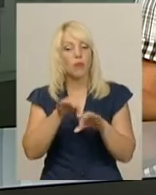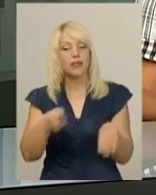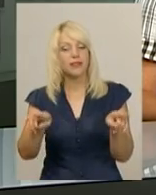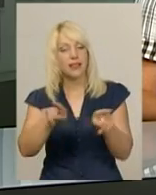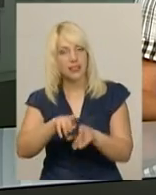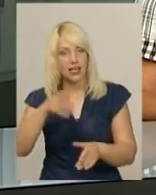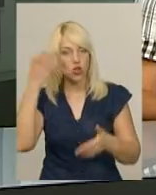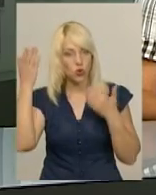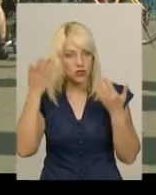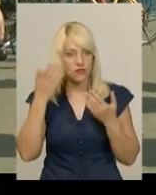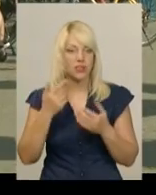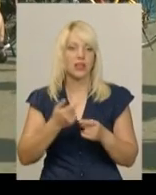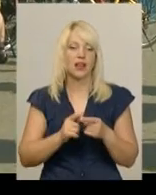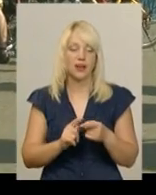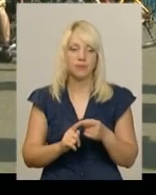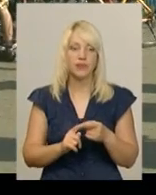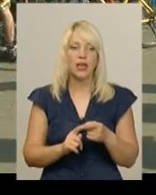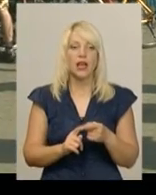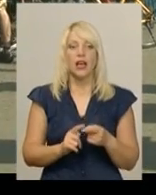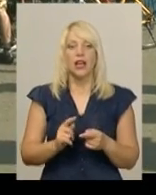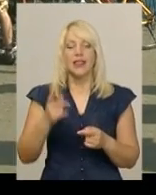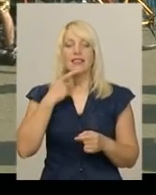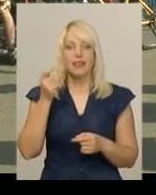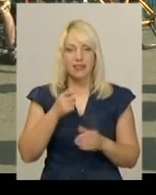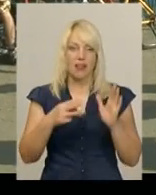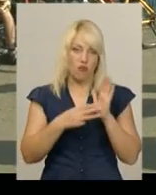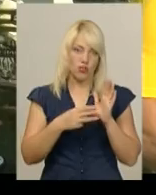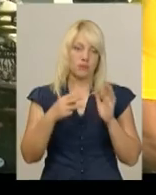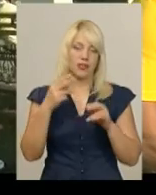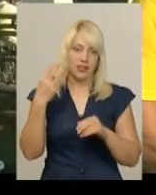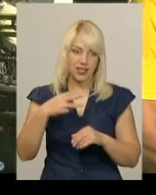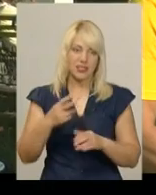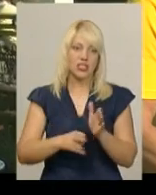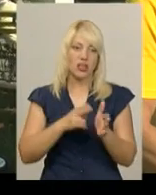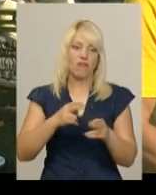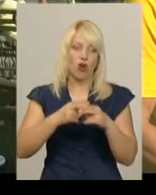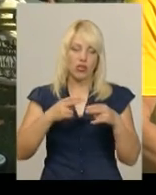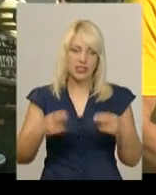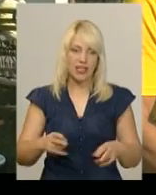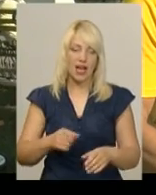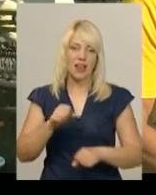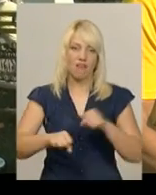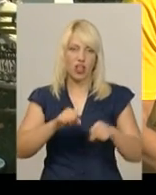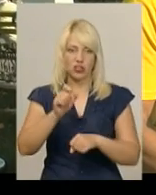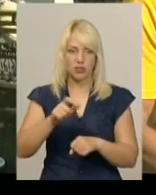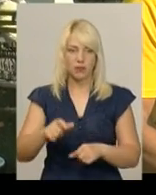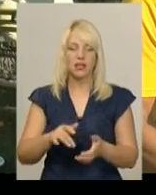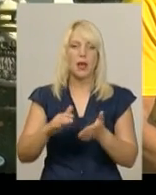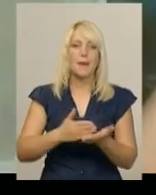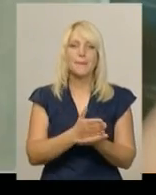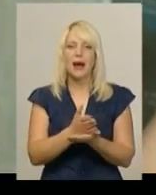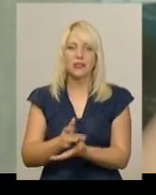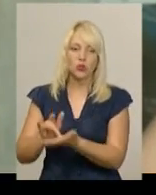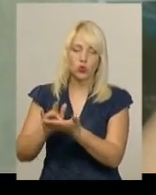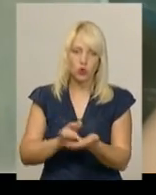Ірина Оріон. Неділя 8.30. На залізничному вокзалі збираються велосипедисти. Звідси стартує мандрівка Південним Богом і